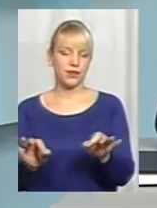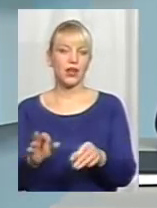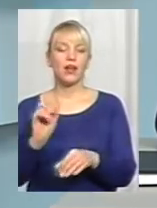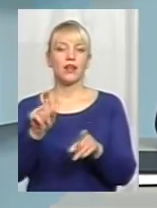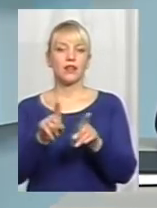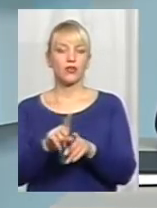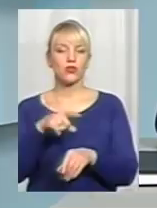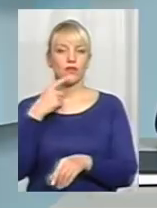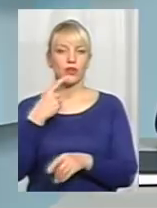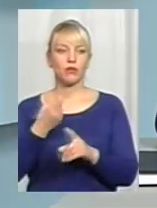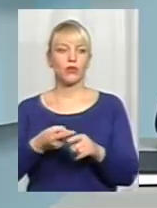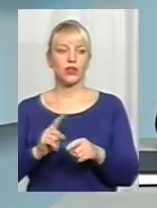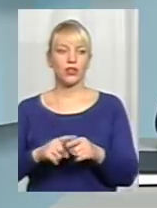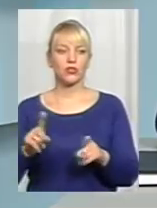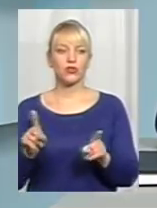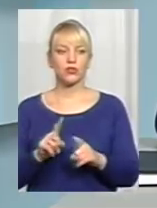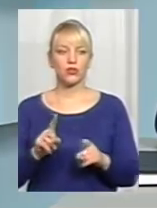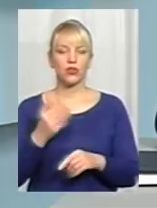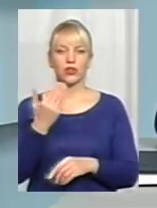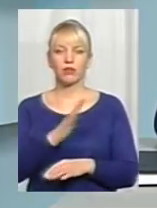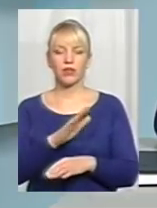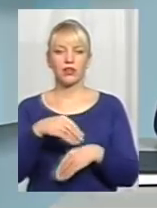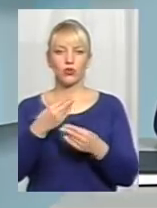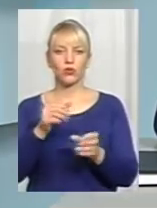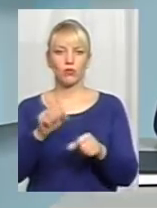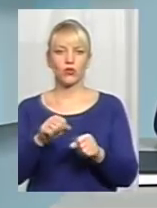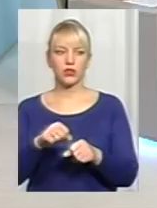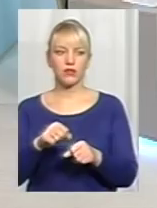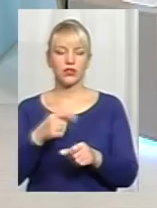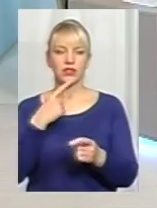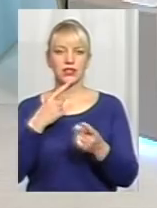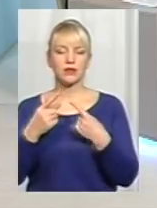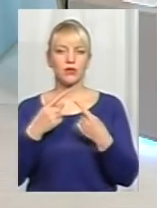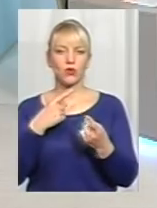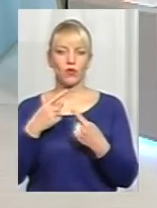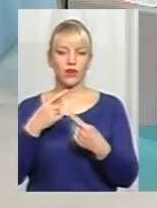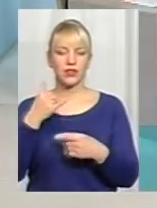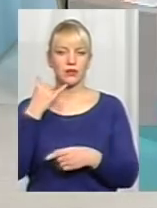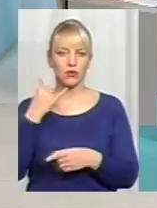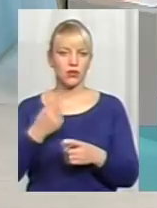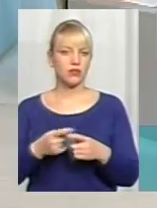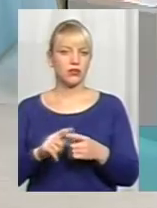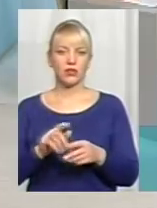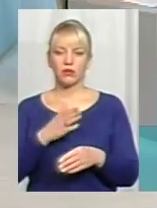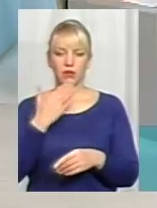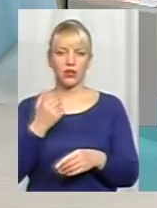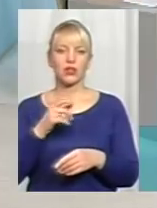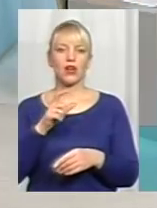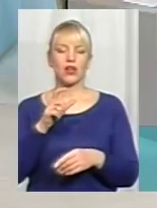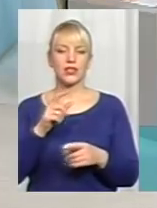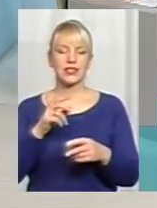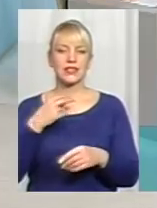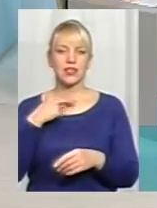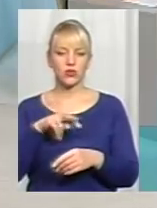Зазначалося про те, що їм не надають можливості спілкуватися та вигонувати. Також не відповідає дійсності. Засудження може спілкуватися.